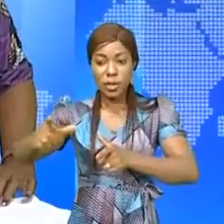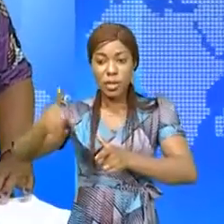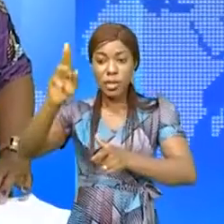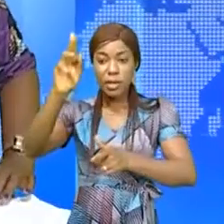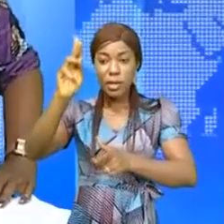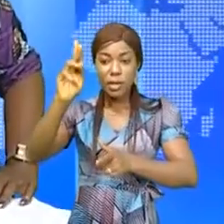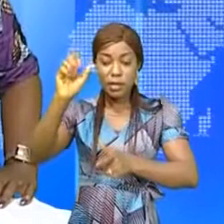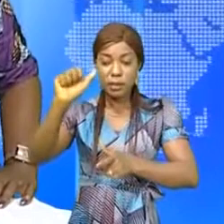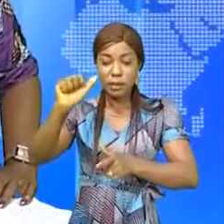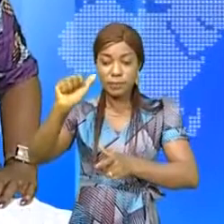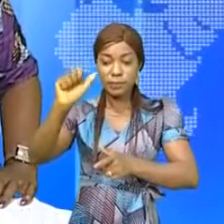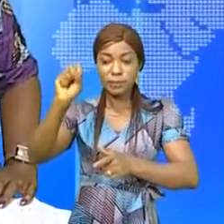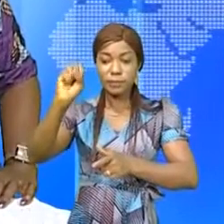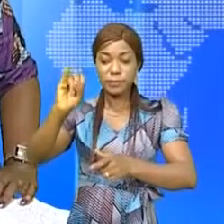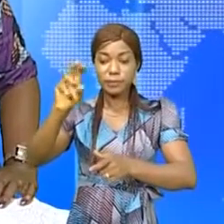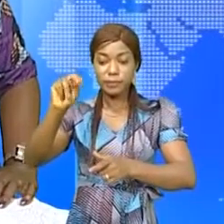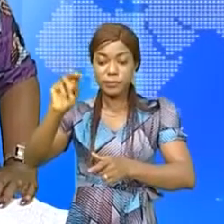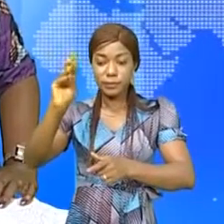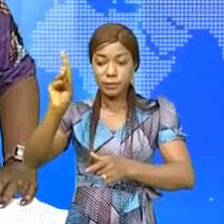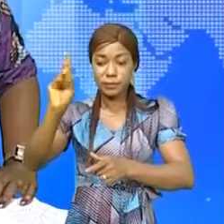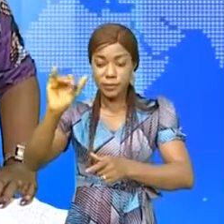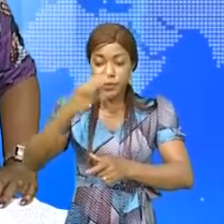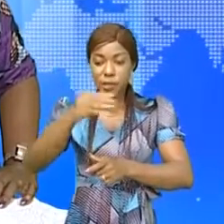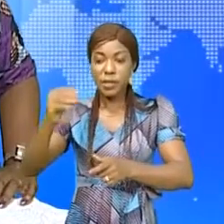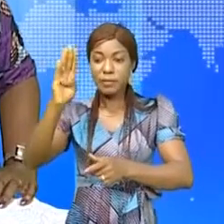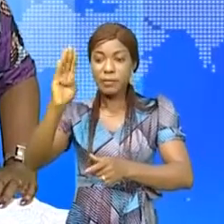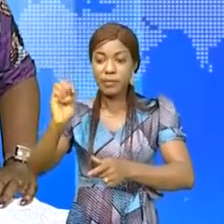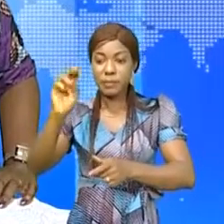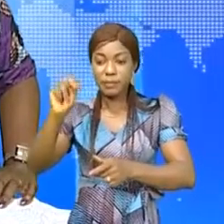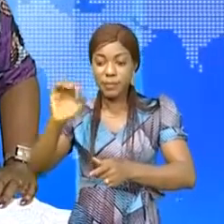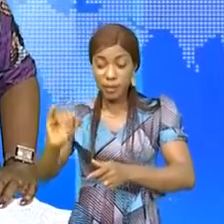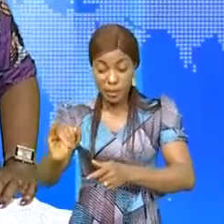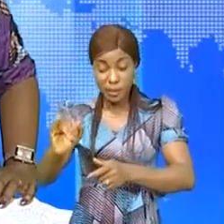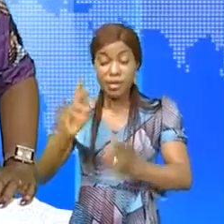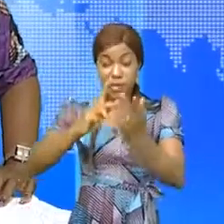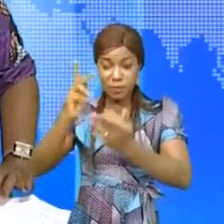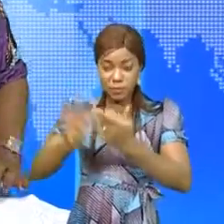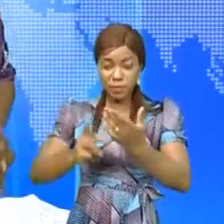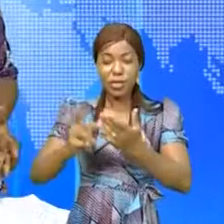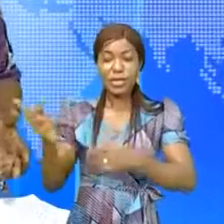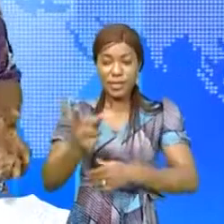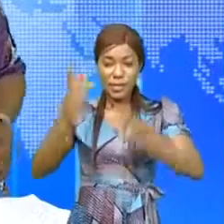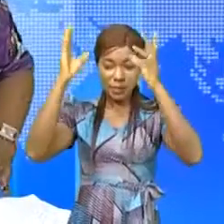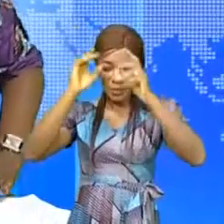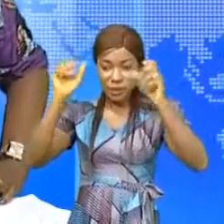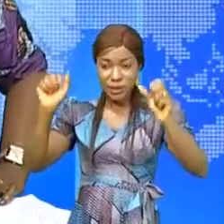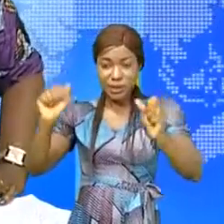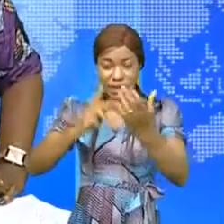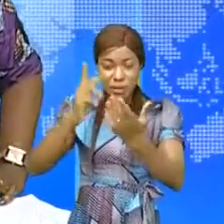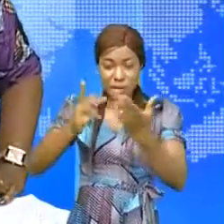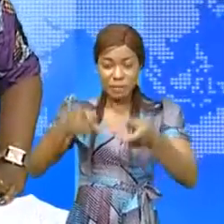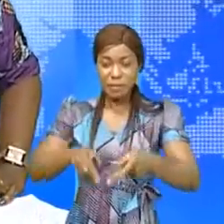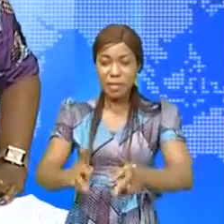projet marqué par l'empreinte des deux présidents Félix-Antoine Tchiske-Chilombo et Youwere Mousseveni ce projet va